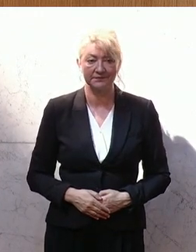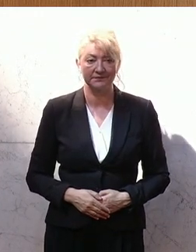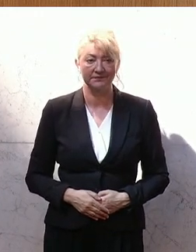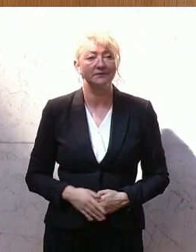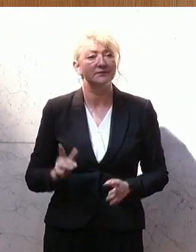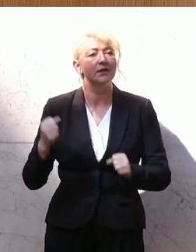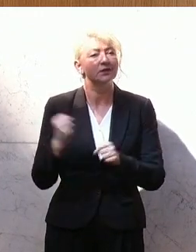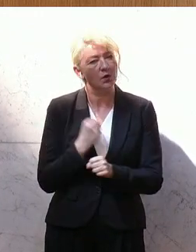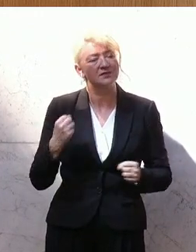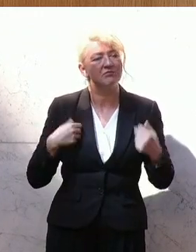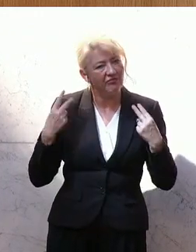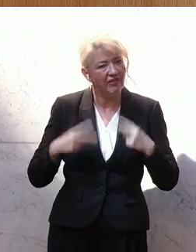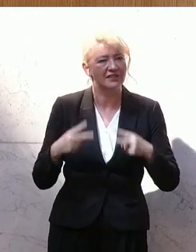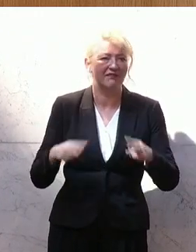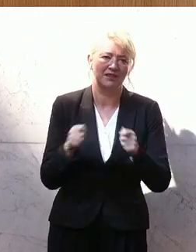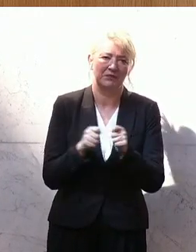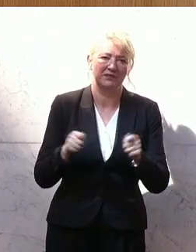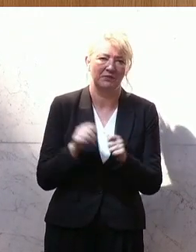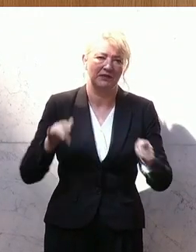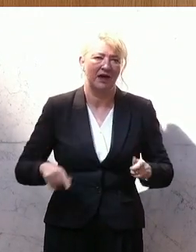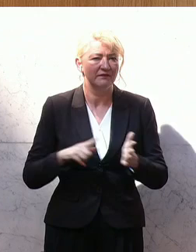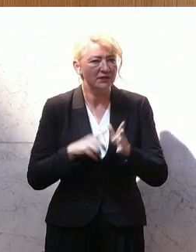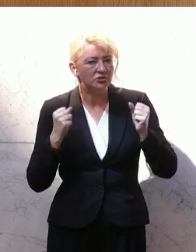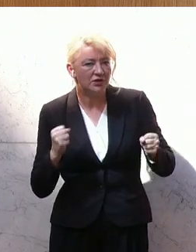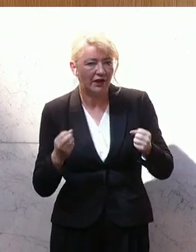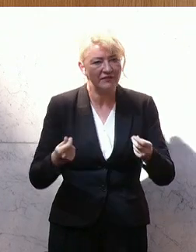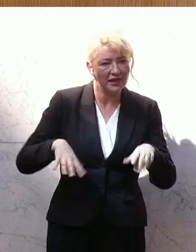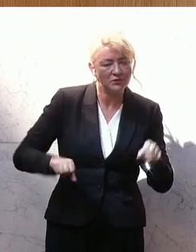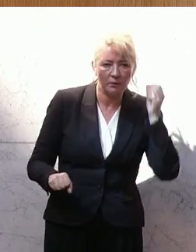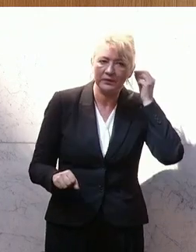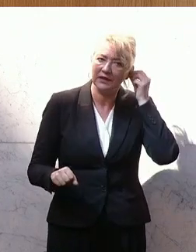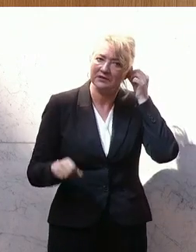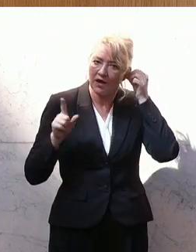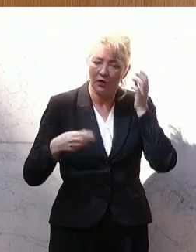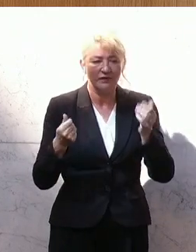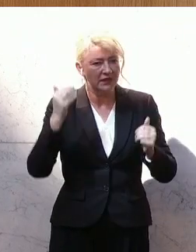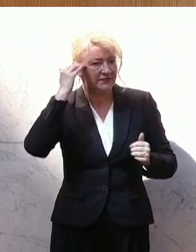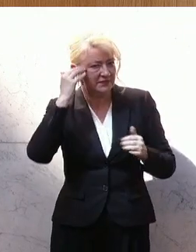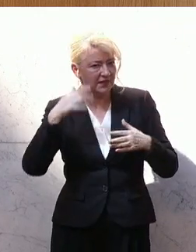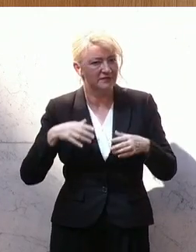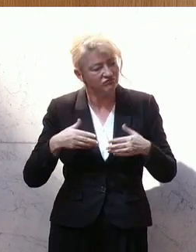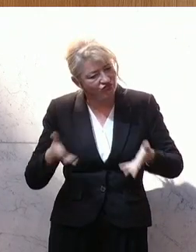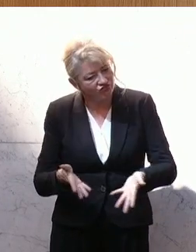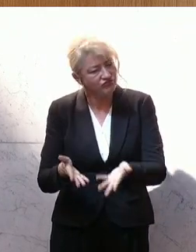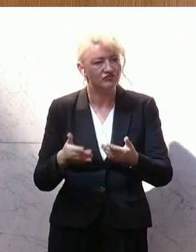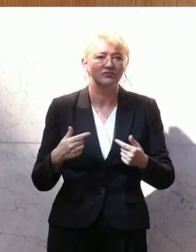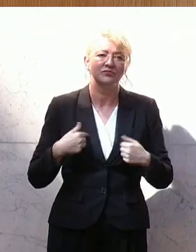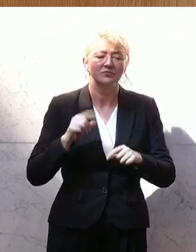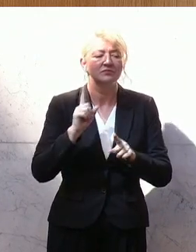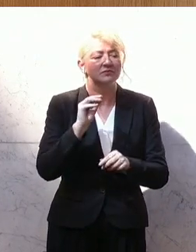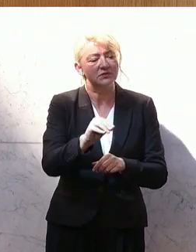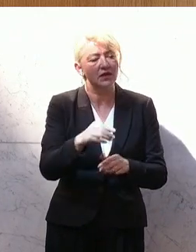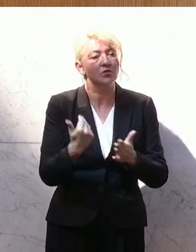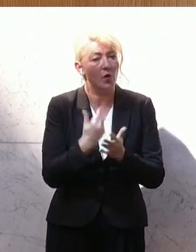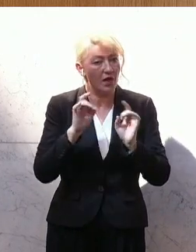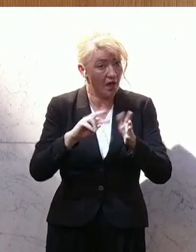Dennoch setzen wir weitere Maßnahmen zur Stärkung der Finanzkompetenz und des Finanzwissens. Ich habe veranlasst, dass bei den neuen